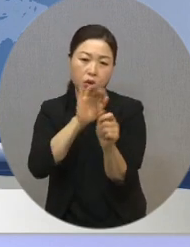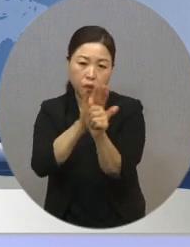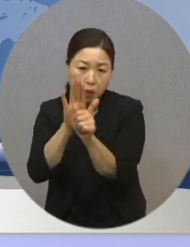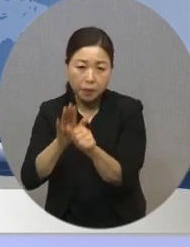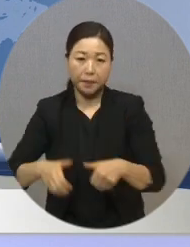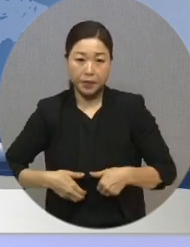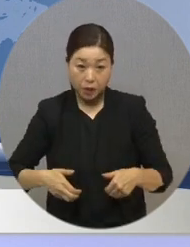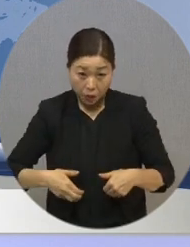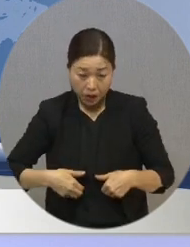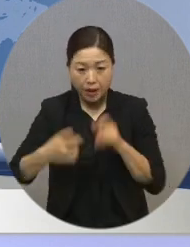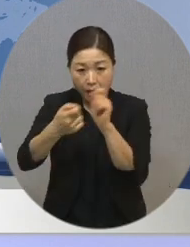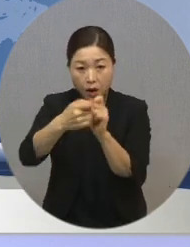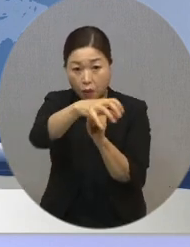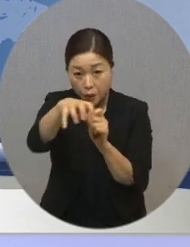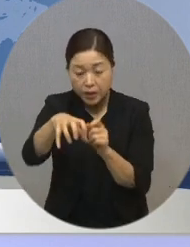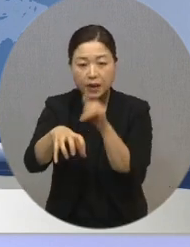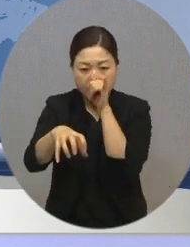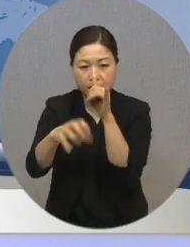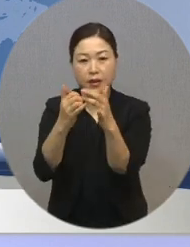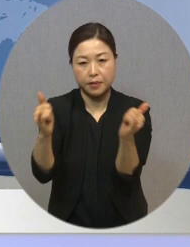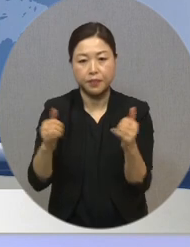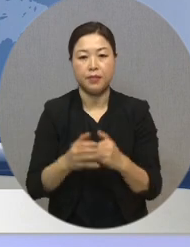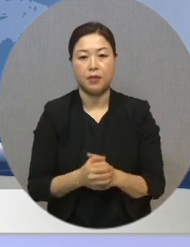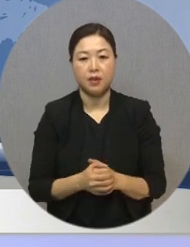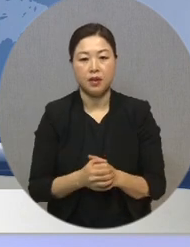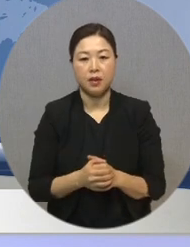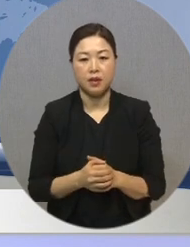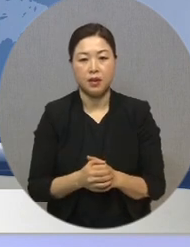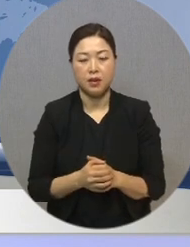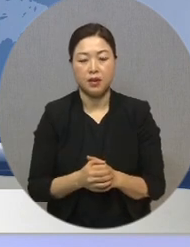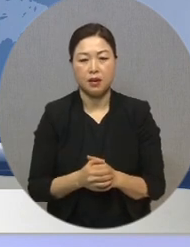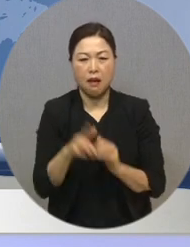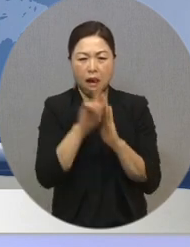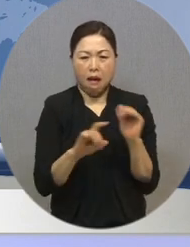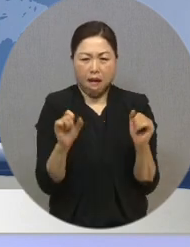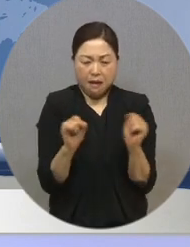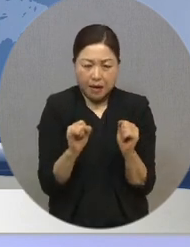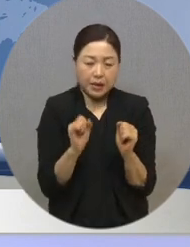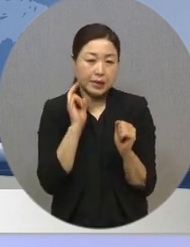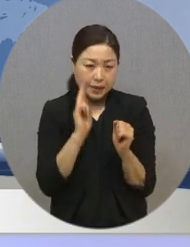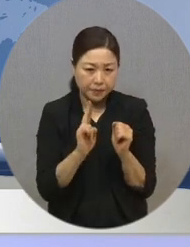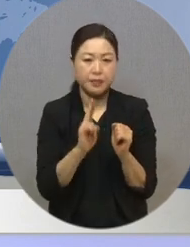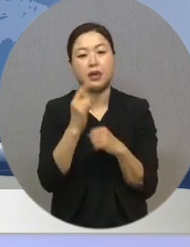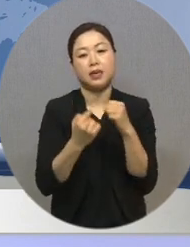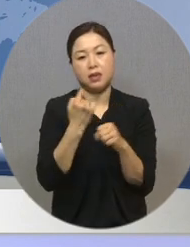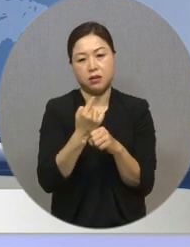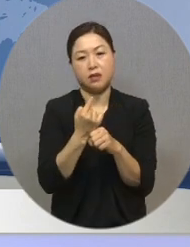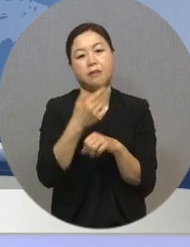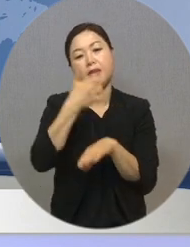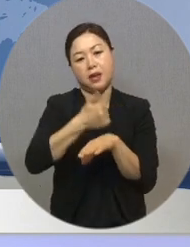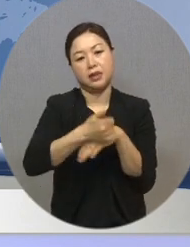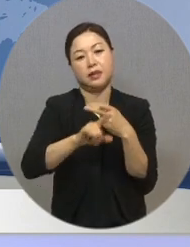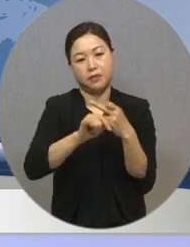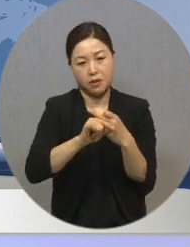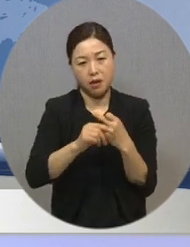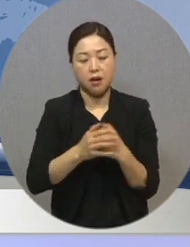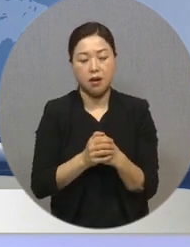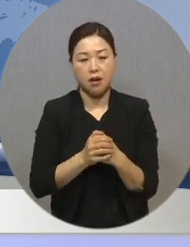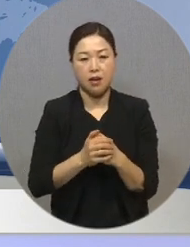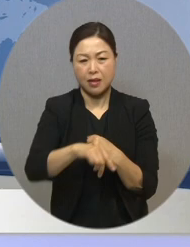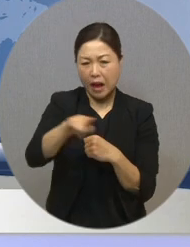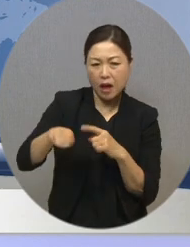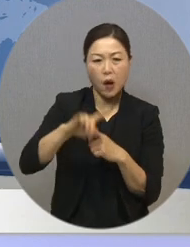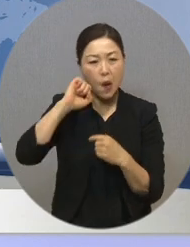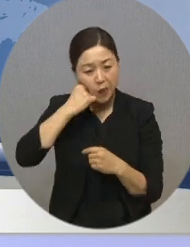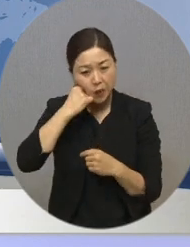주변 멀지 않은 곳에 있는 이웃들. 그 어느 때보다 차가운 연말입니다. 모두가 어려운 시기라지만